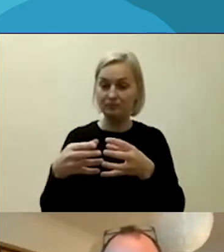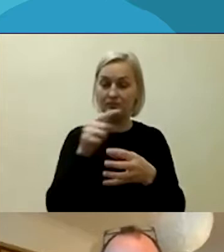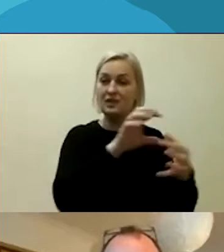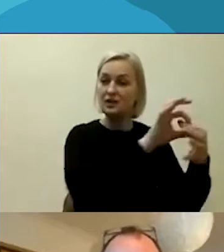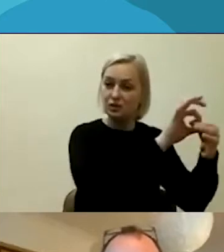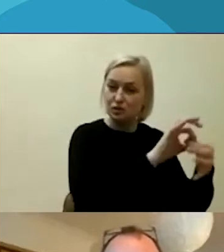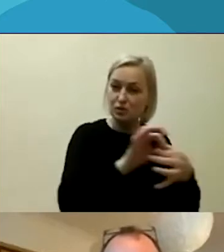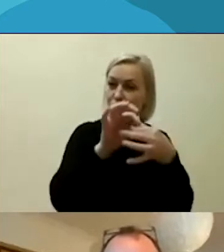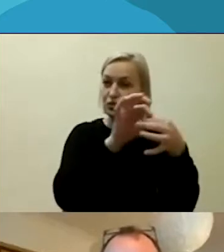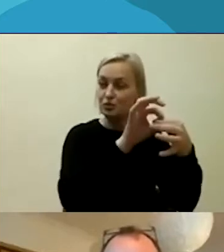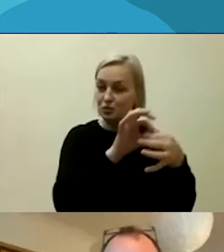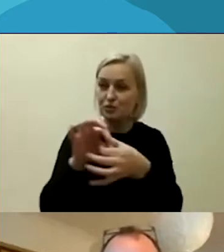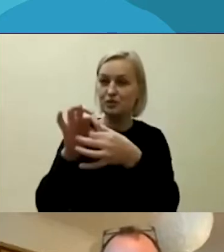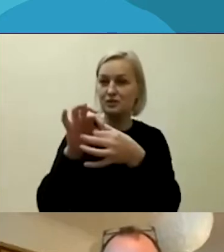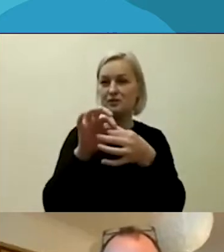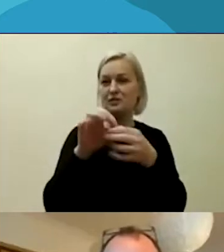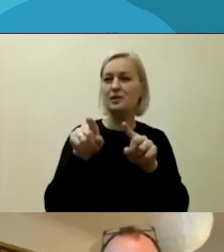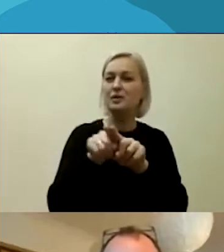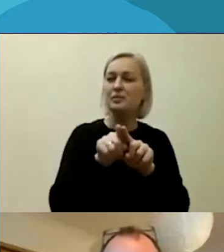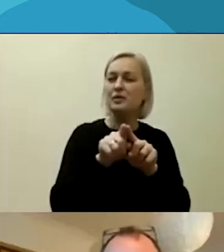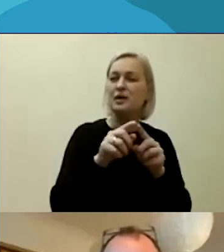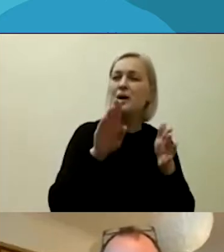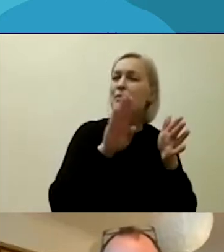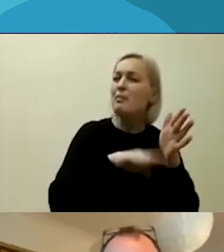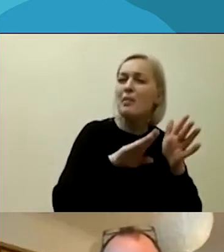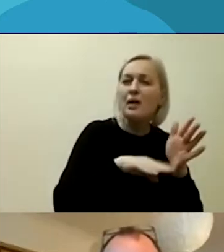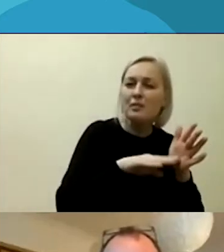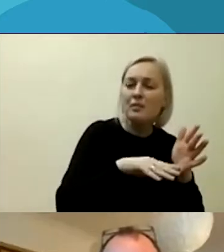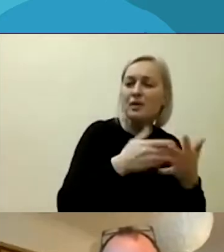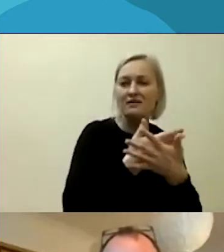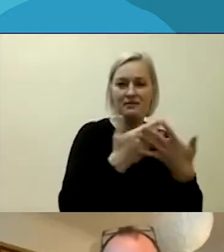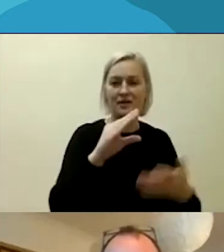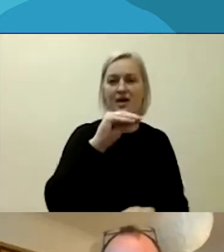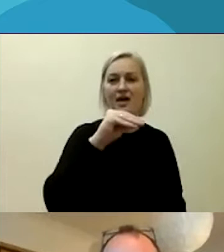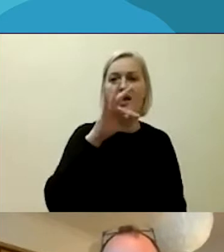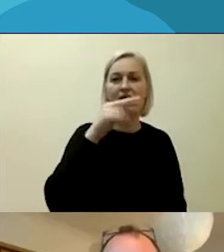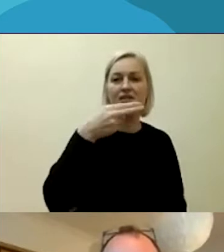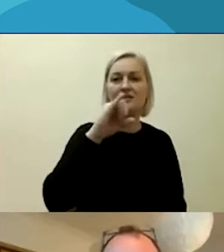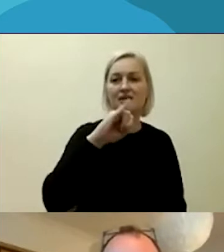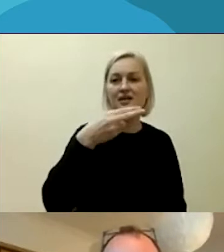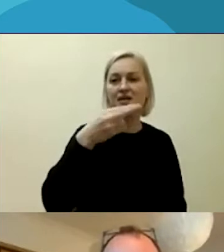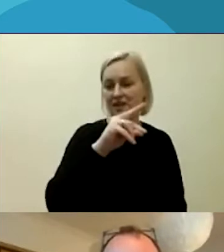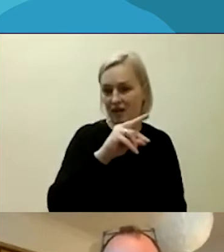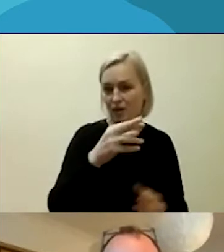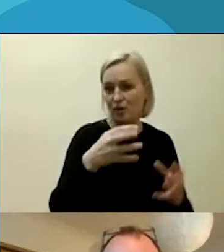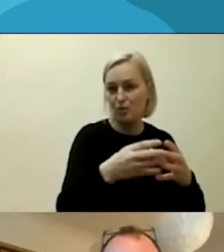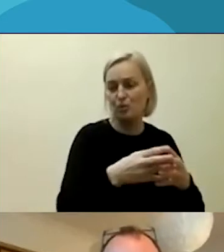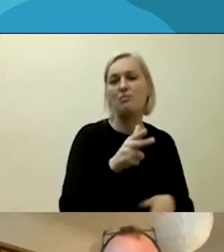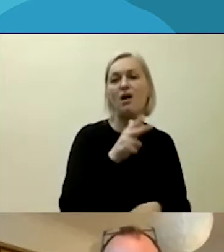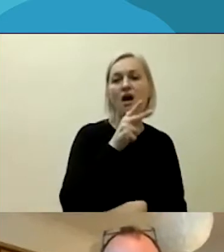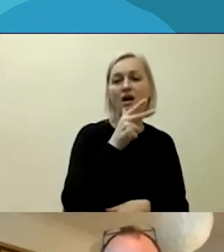su menkiausiomis, pačiomis mažiausiomis etninėmis grupėmis. Afrikos kilmės žmonės,